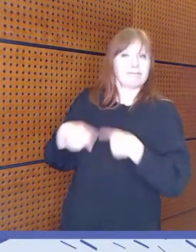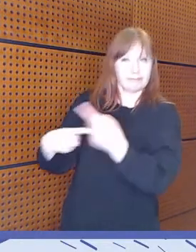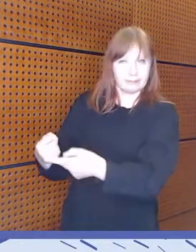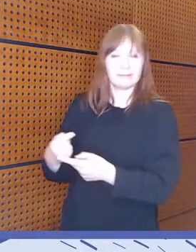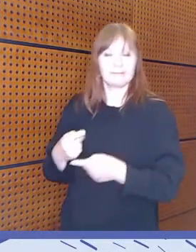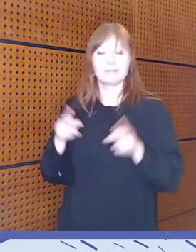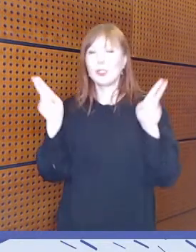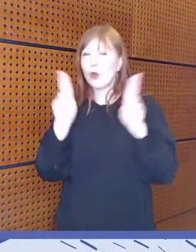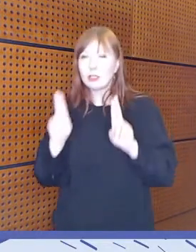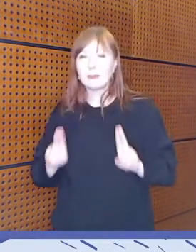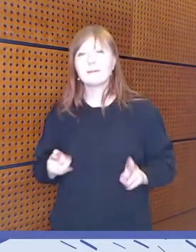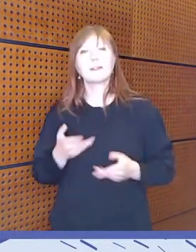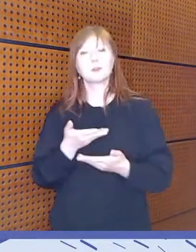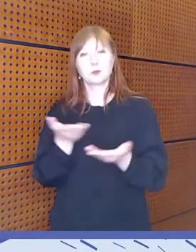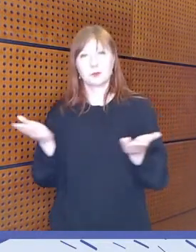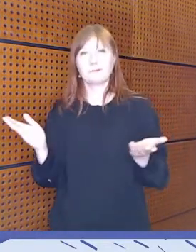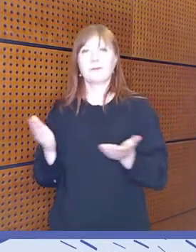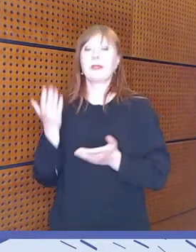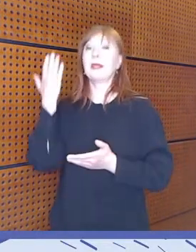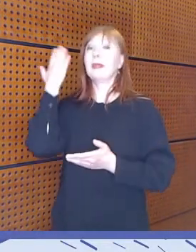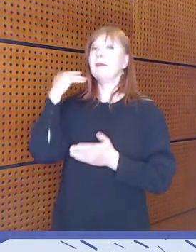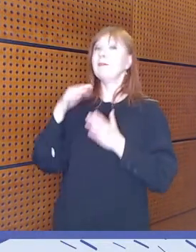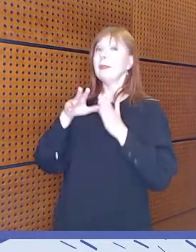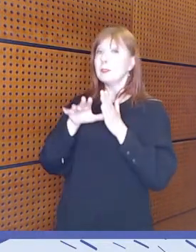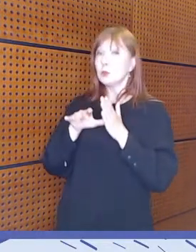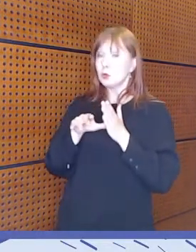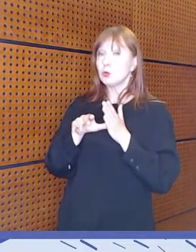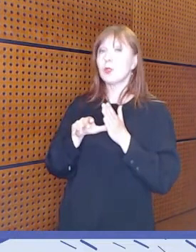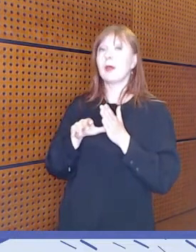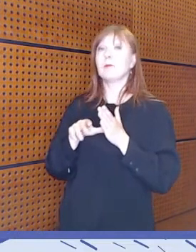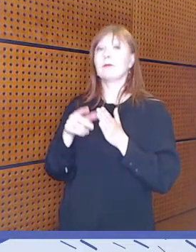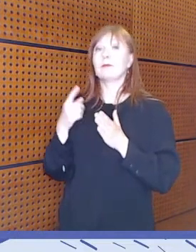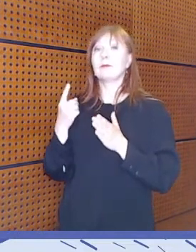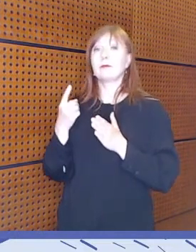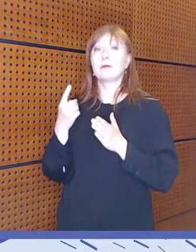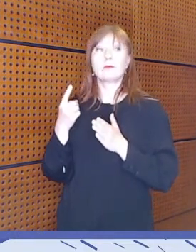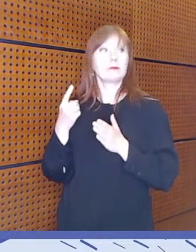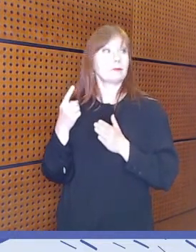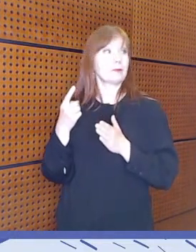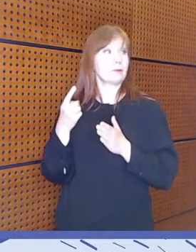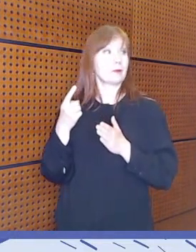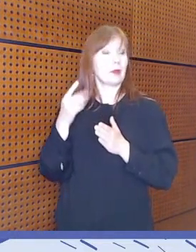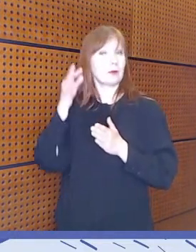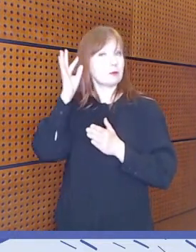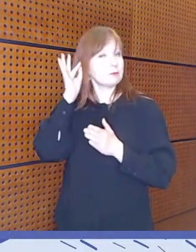Ja viime syksynä eräs ulkomaalainen... Aha, nyt tää lähtee